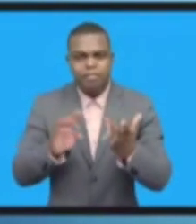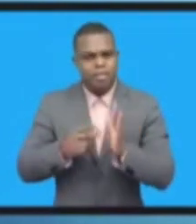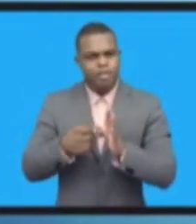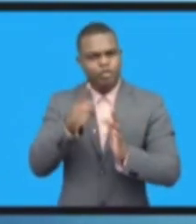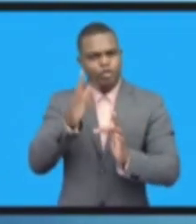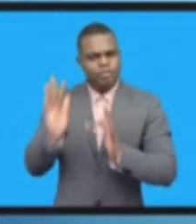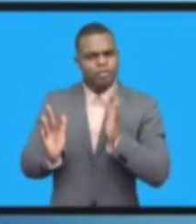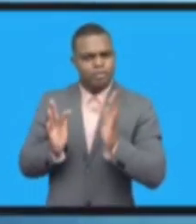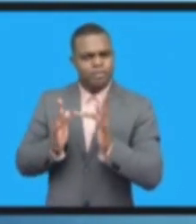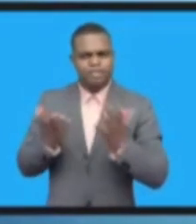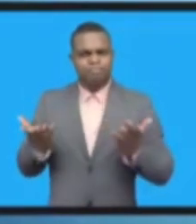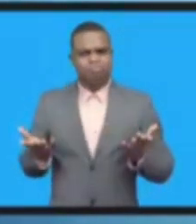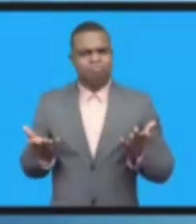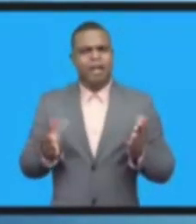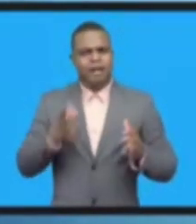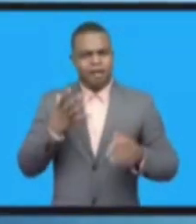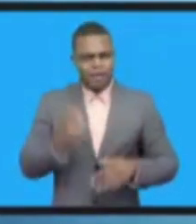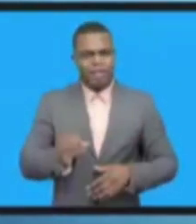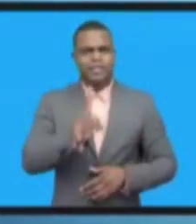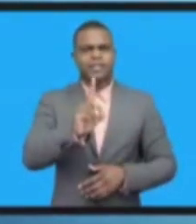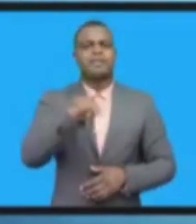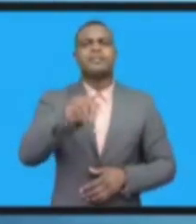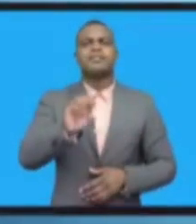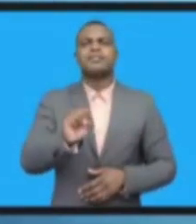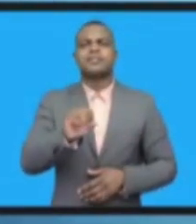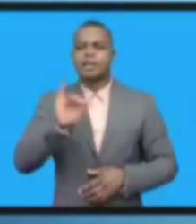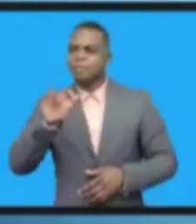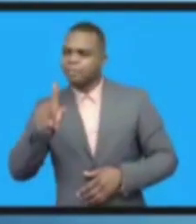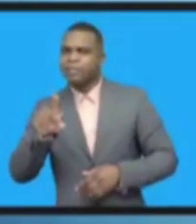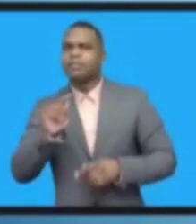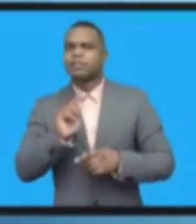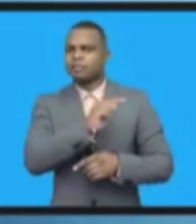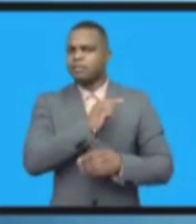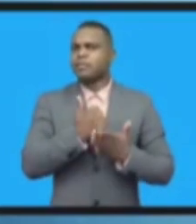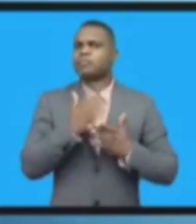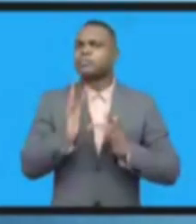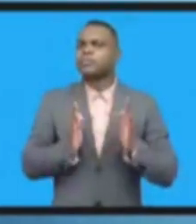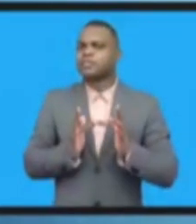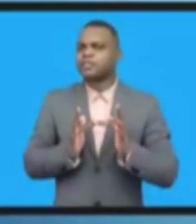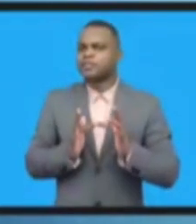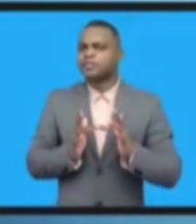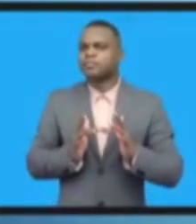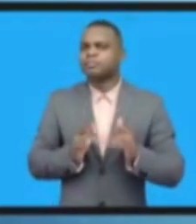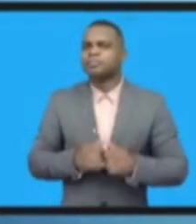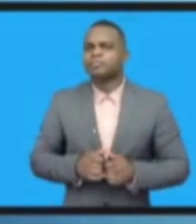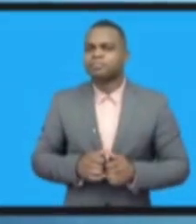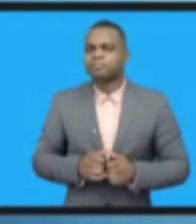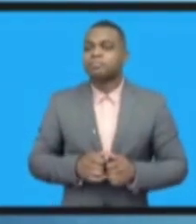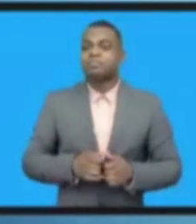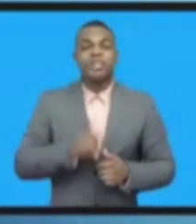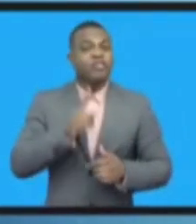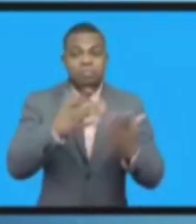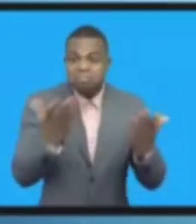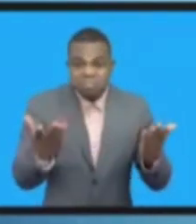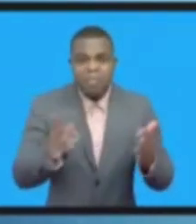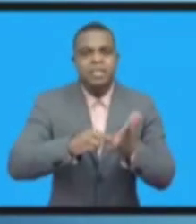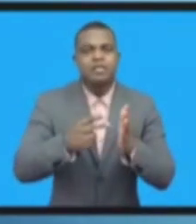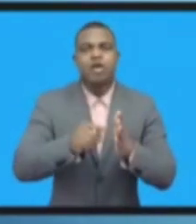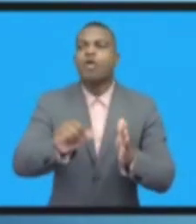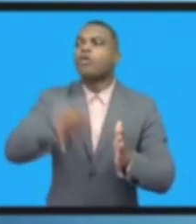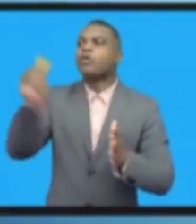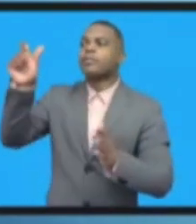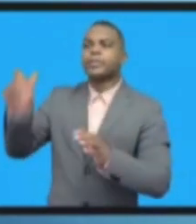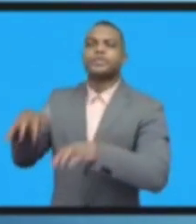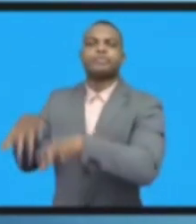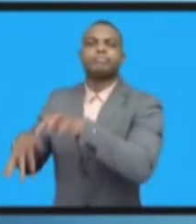– это система доверия. И доверие происходит из самого технического координирования, которое